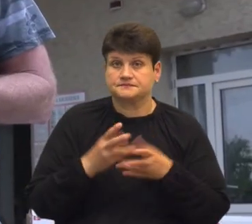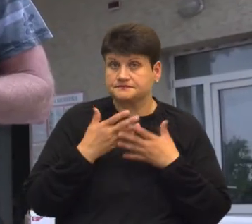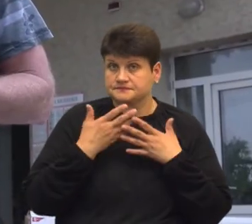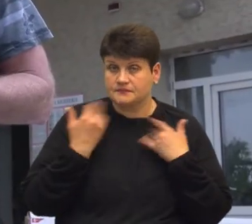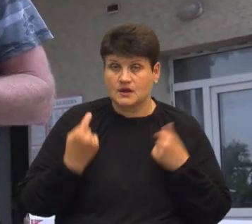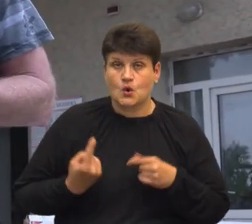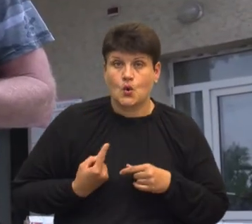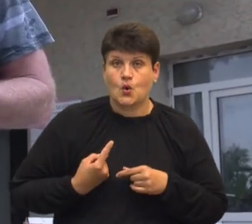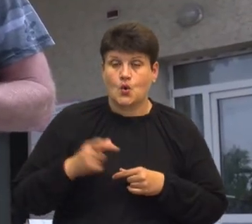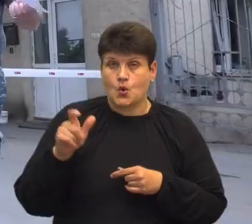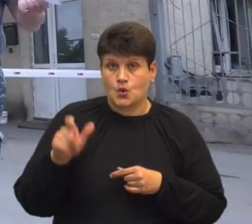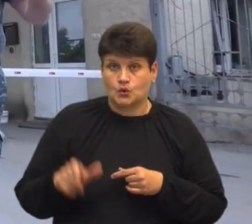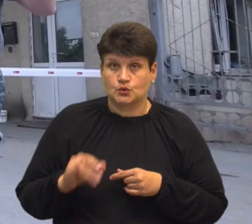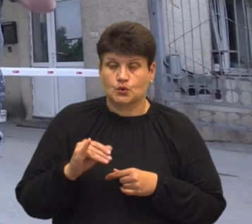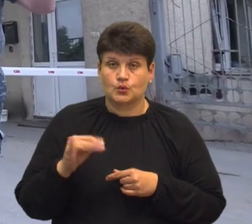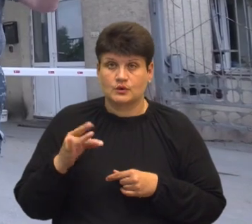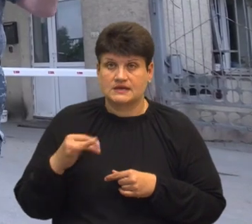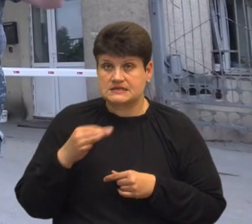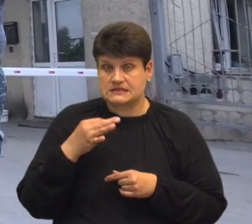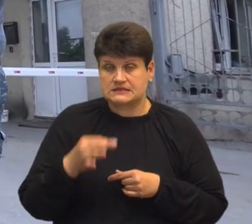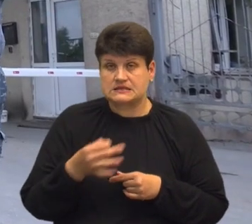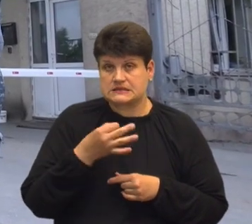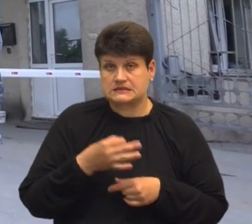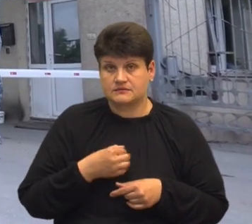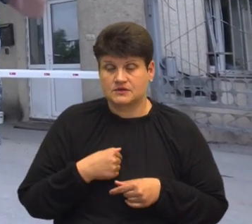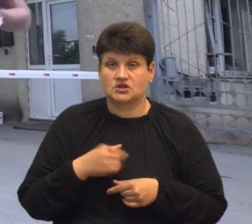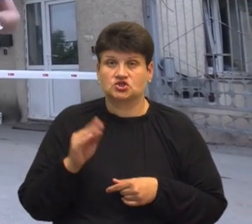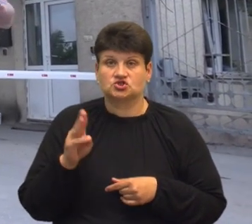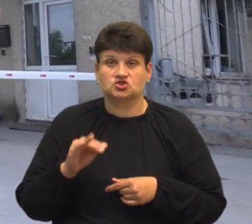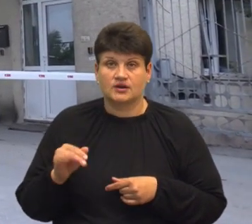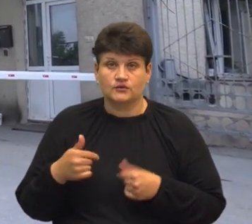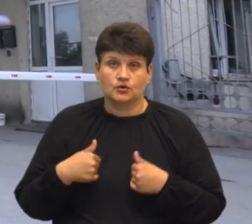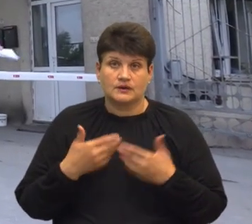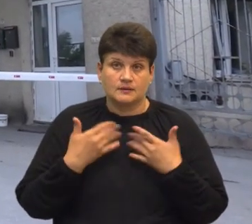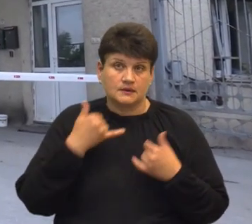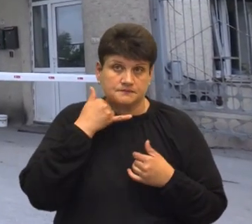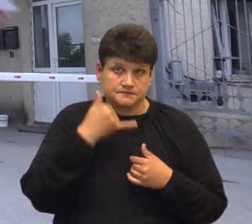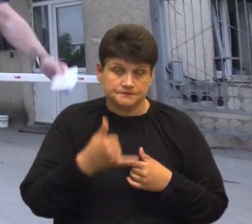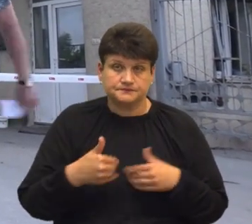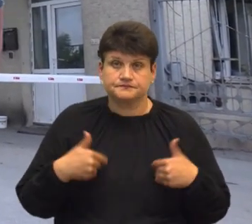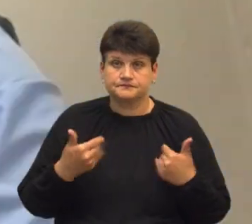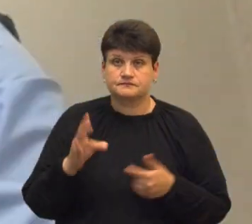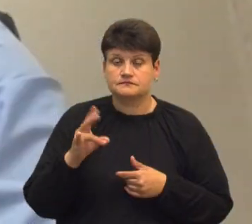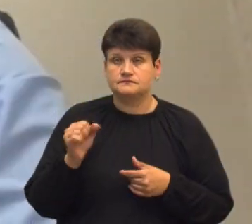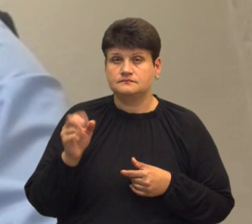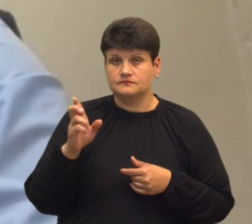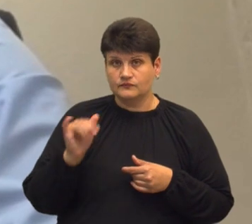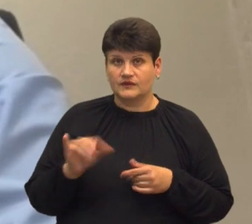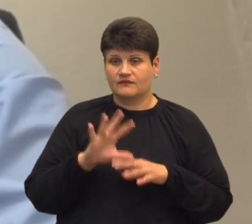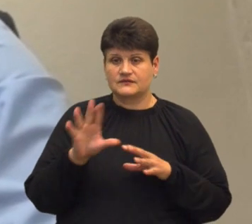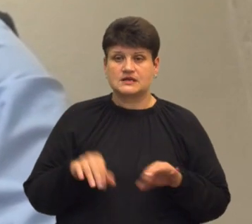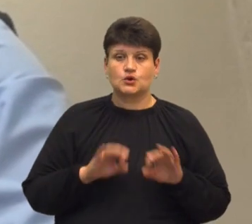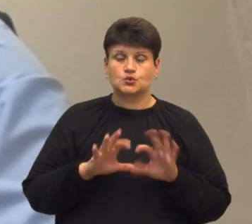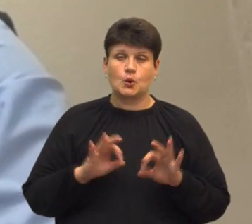Охоронець Юрій повідомив. Сказав мені шеф, його ж немає, я його набирав. Звертайтеся на Бог, вам все розкажуть. Прокурор